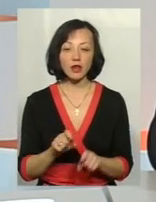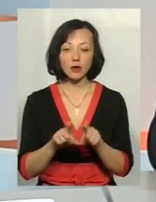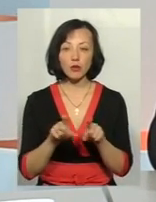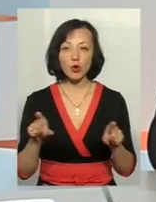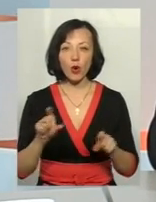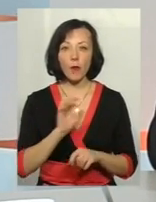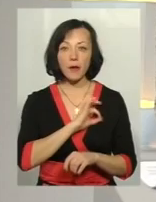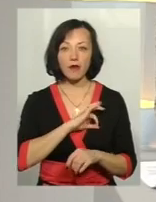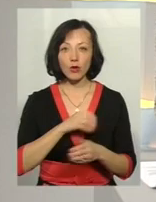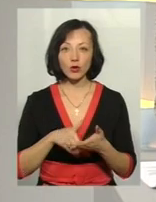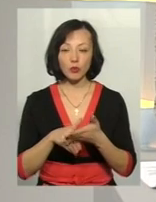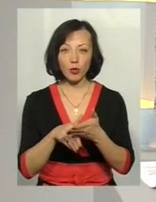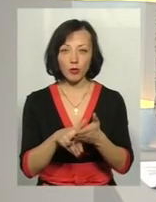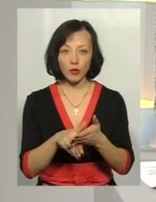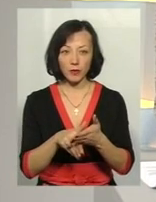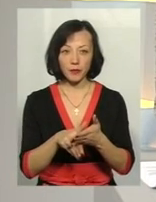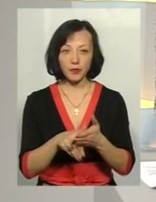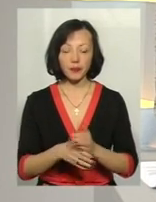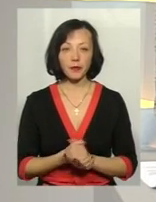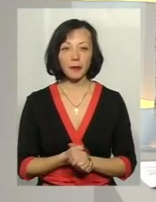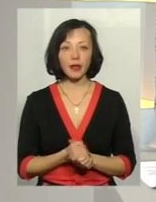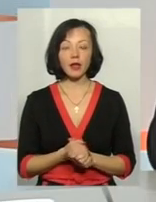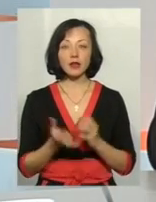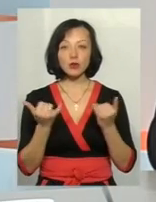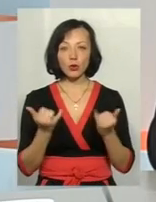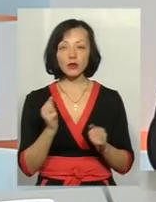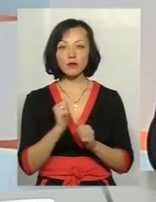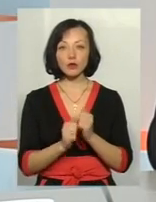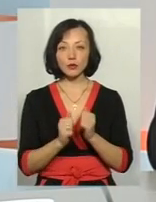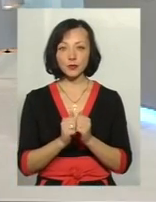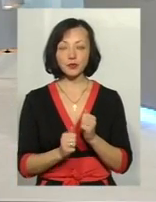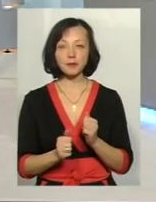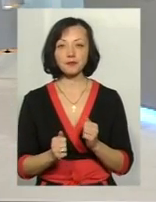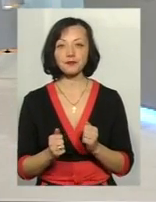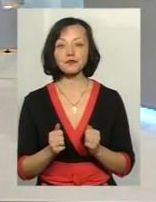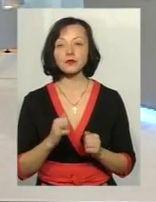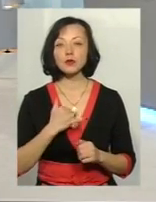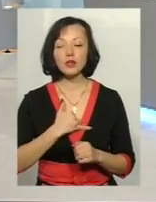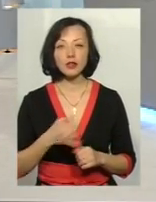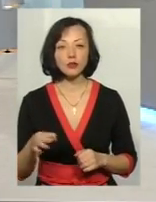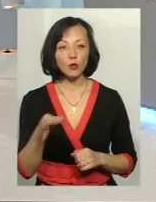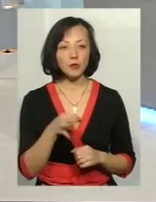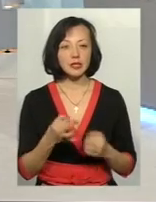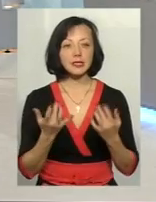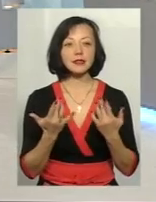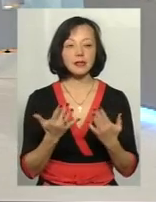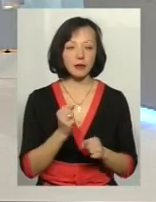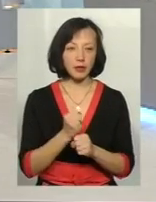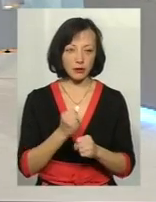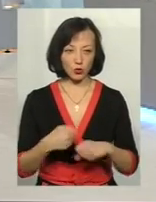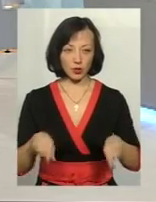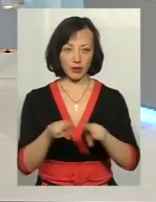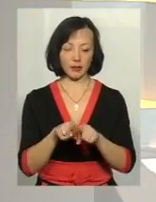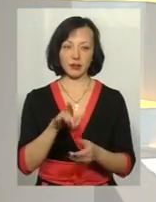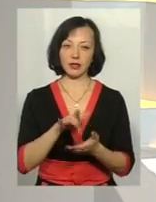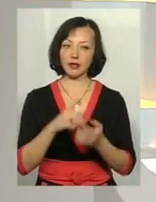правової допомоги як структурні підрозділи місцевих центрів. На сьогоднішній день в нашій області скільки діє таких центрів?